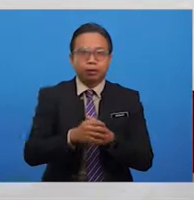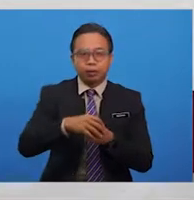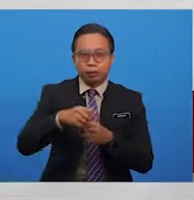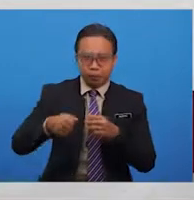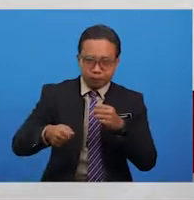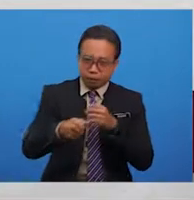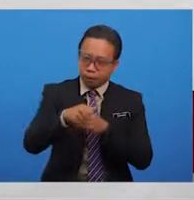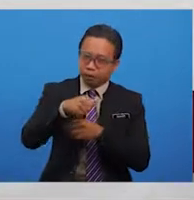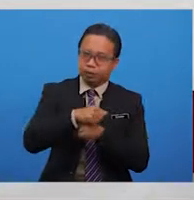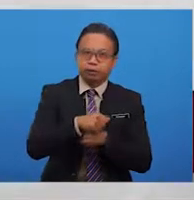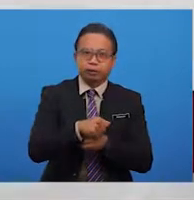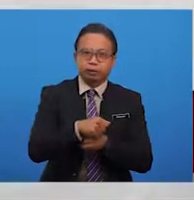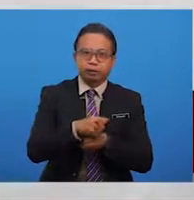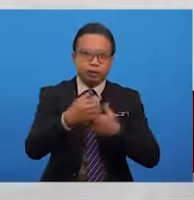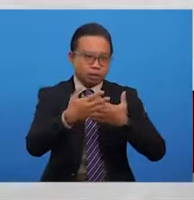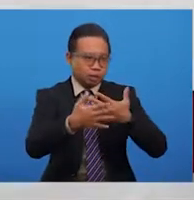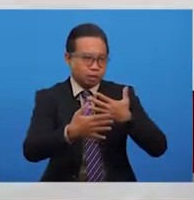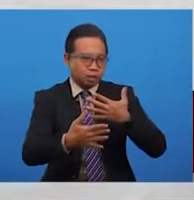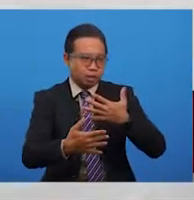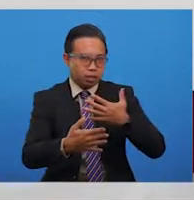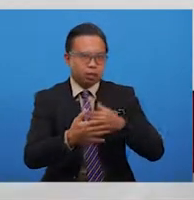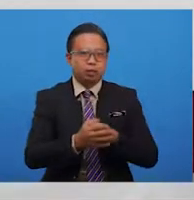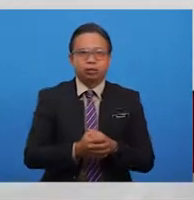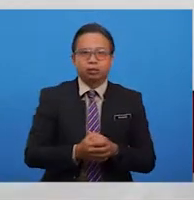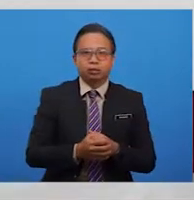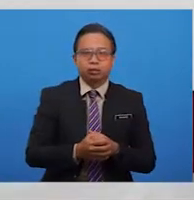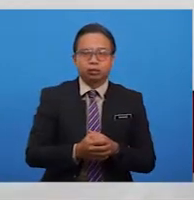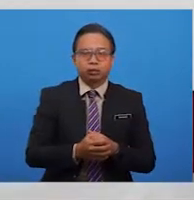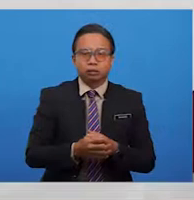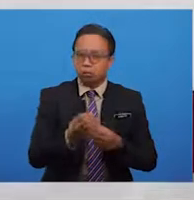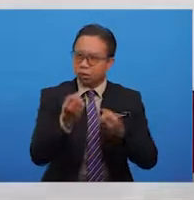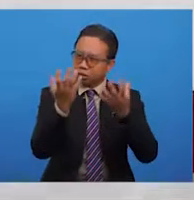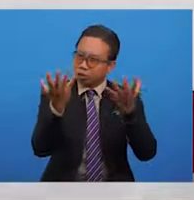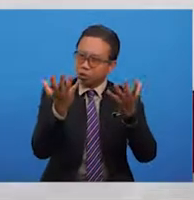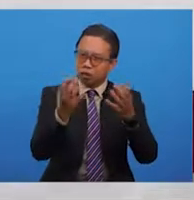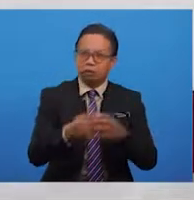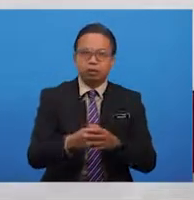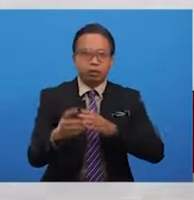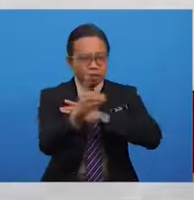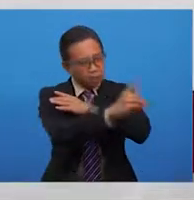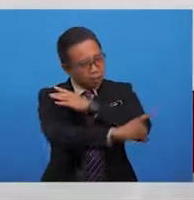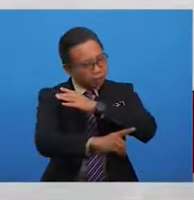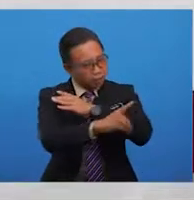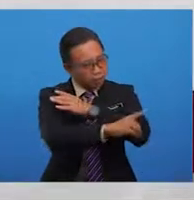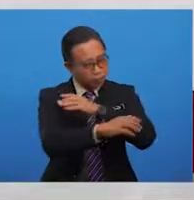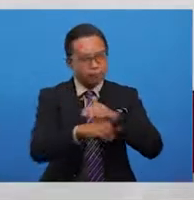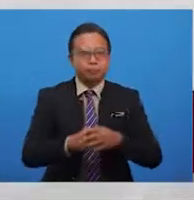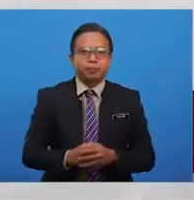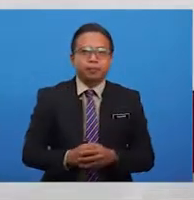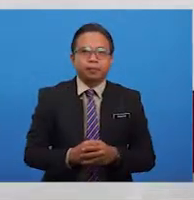pusaka dan darah yang tiba-tiba membuak di daerah angkaran.